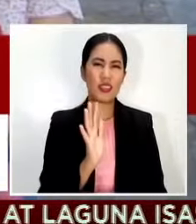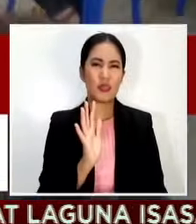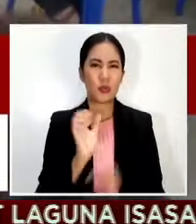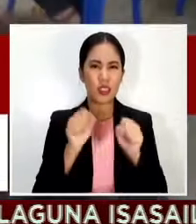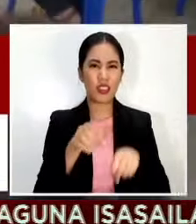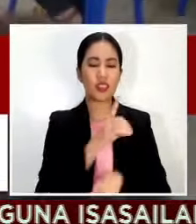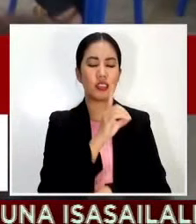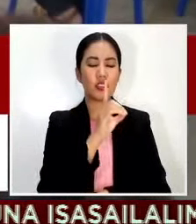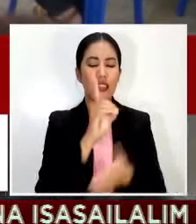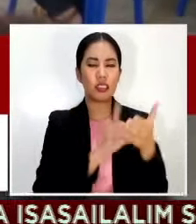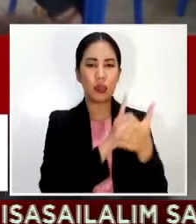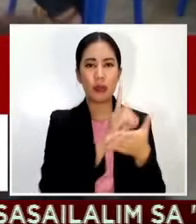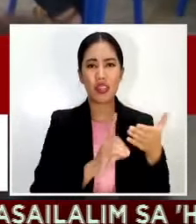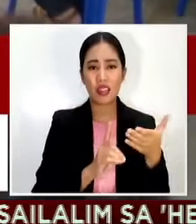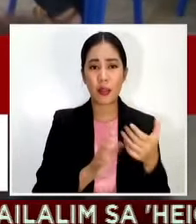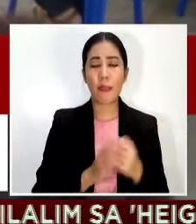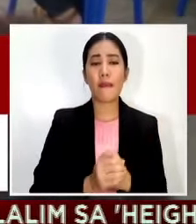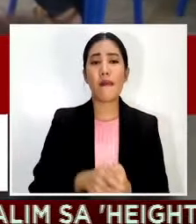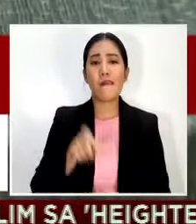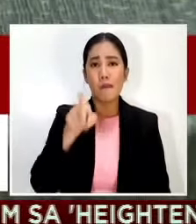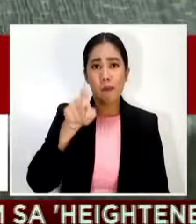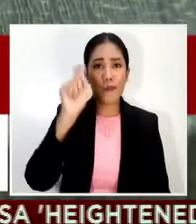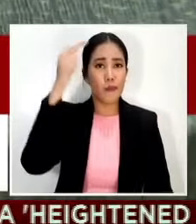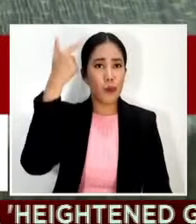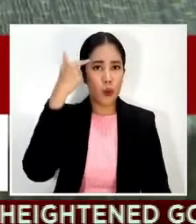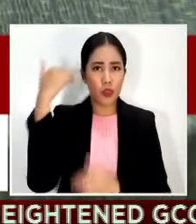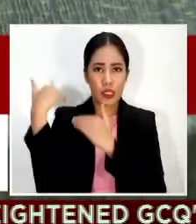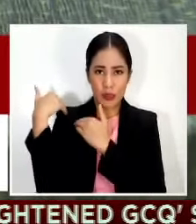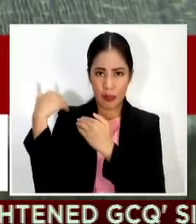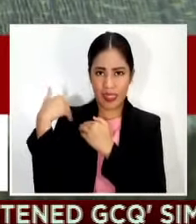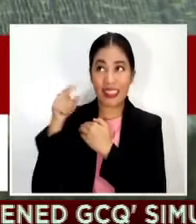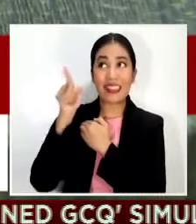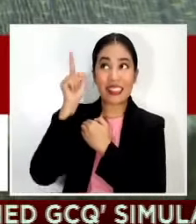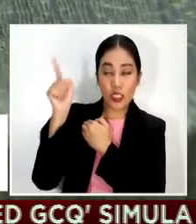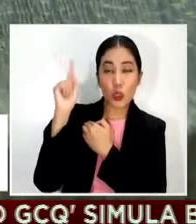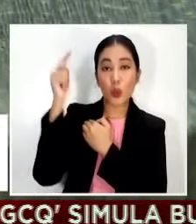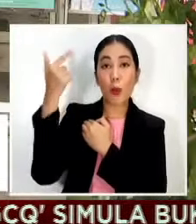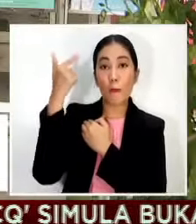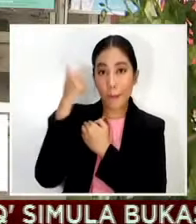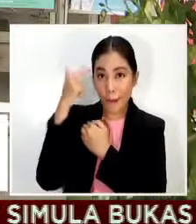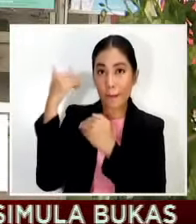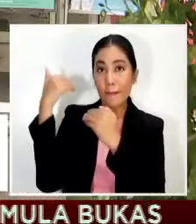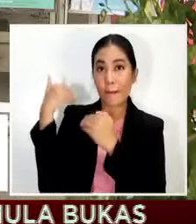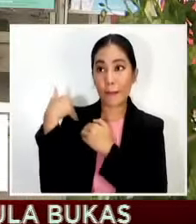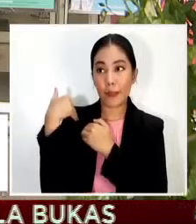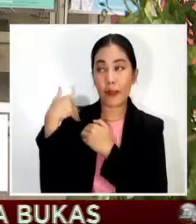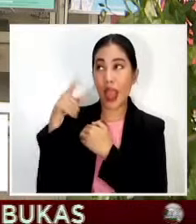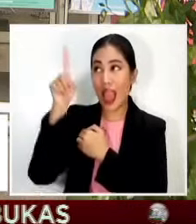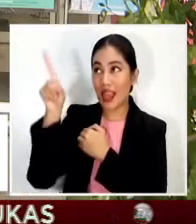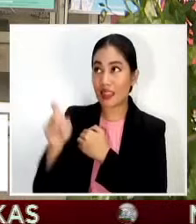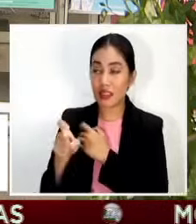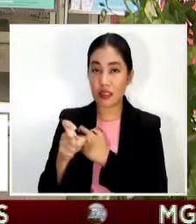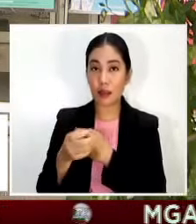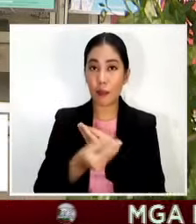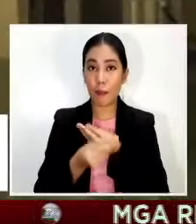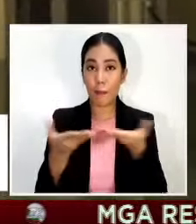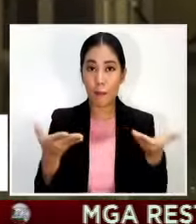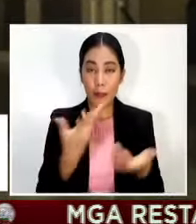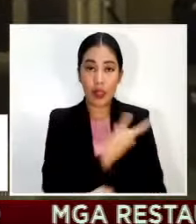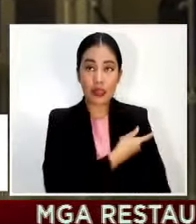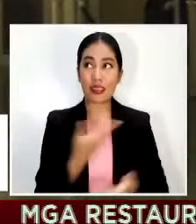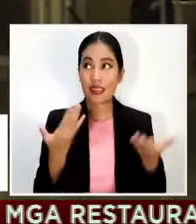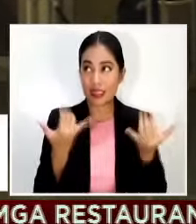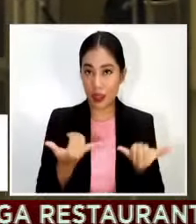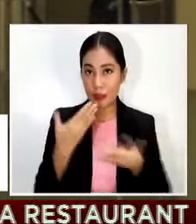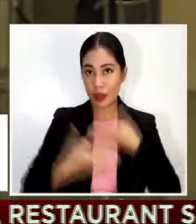government na dapat saan tanongin natin kamusta na bang bakuna namin Ilang sektor naman katulad ng wellness